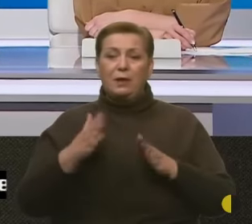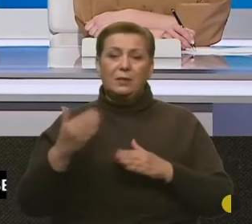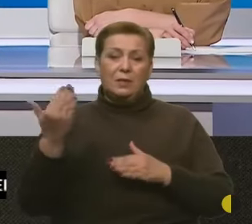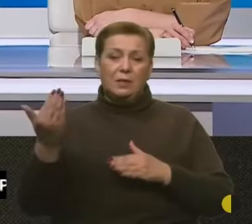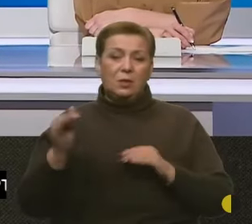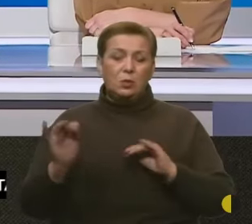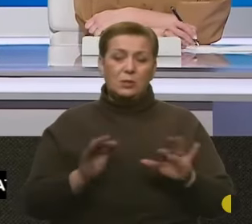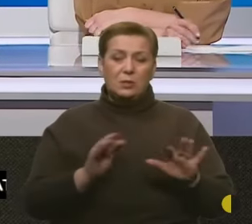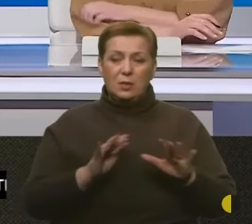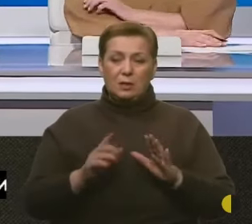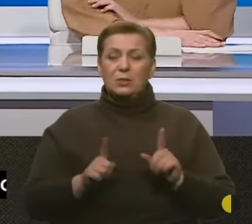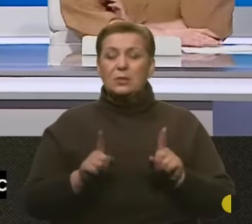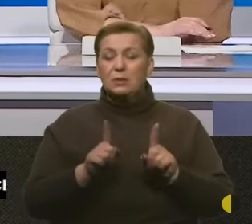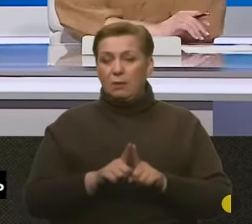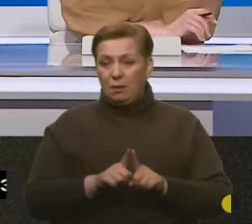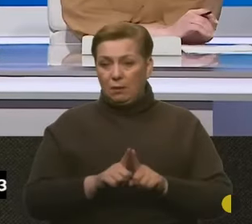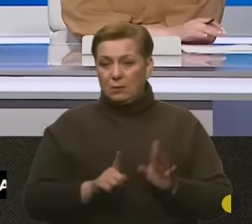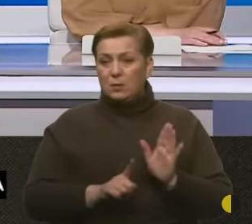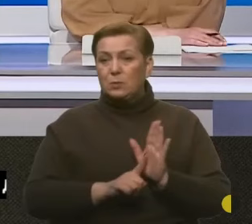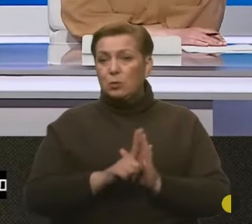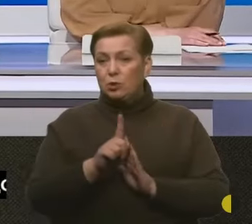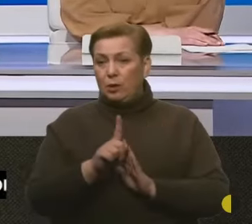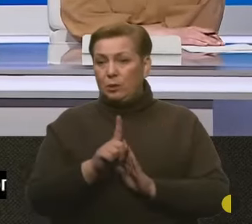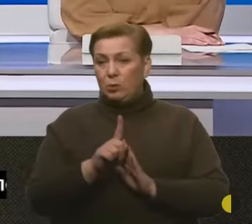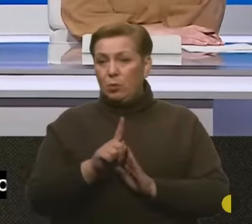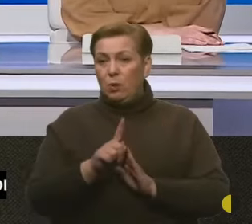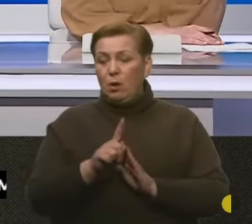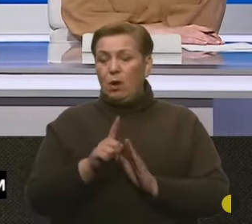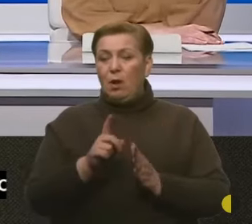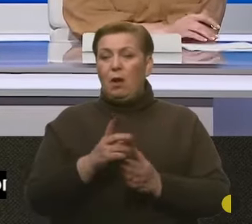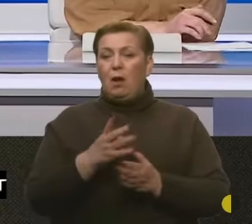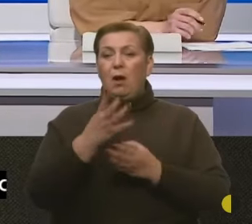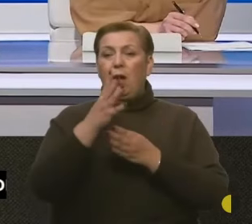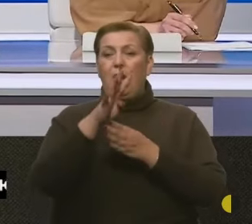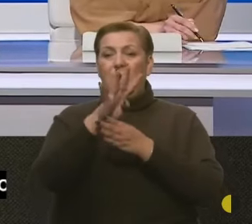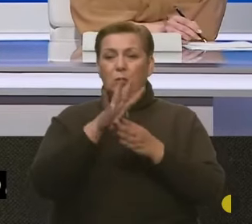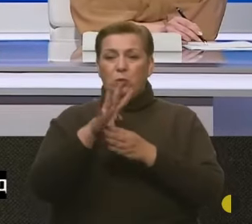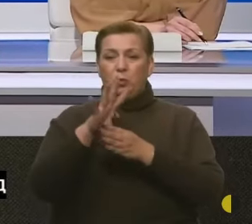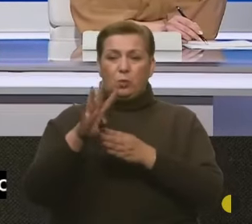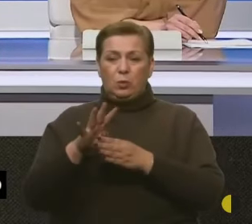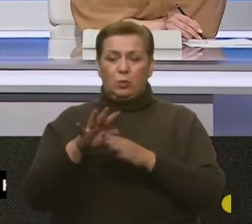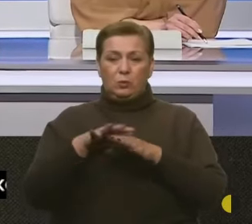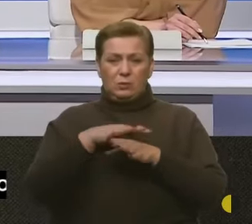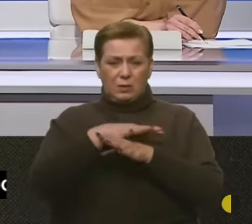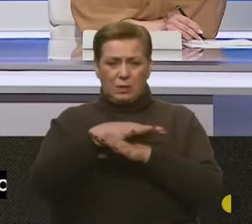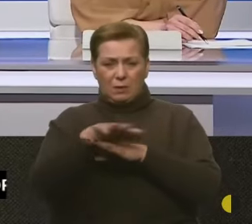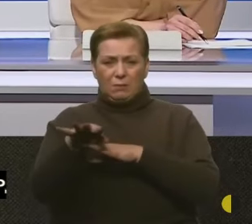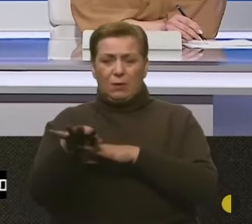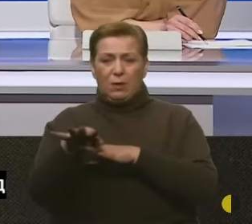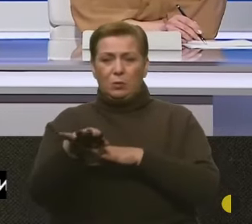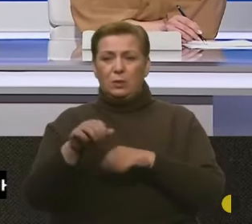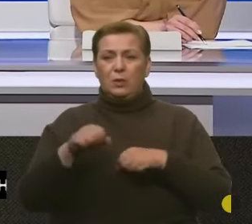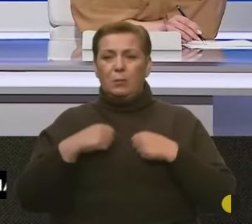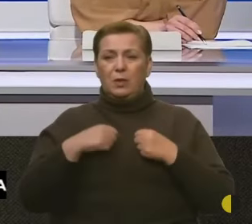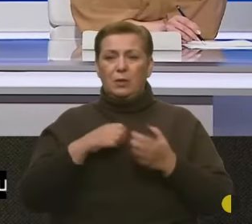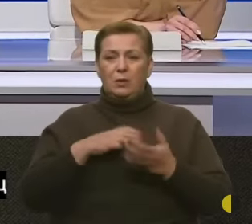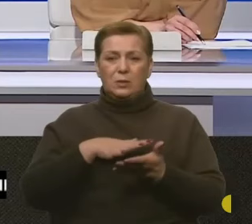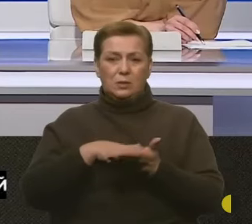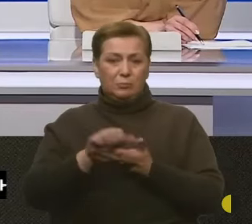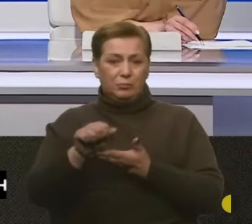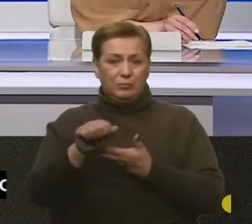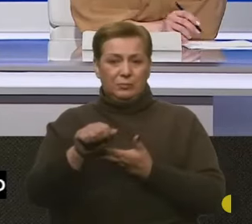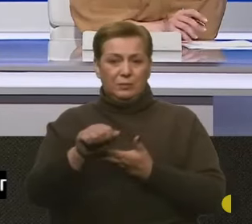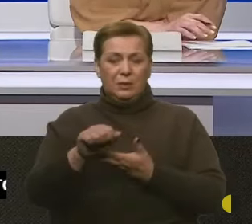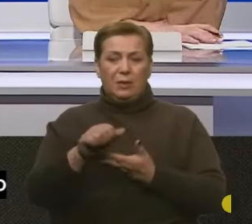діяльності така. Спочатку артою накривають, намагаються там зрівняти під ноль ті ж самі опорники